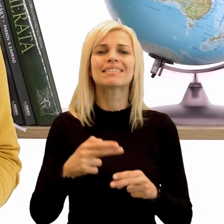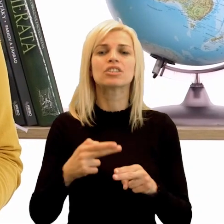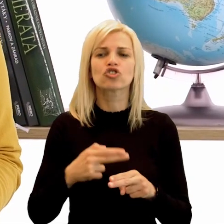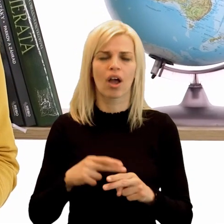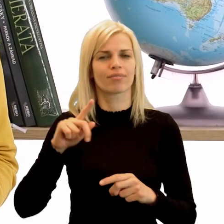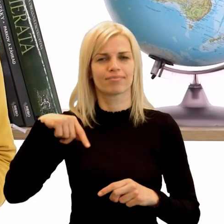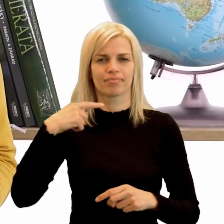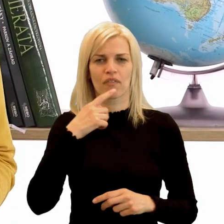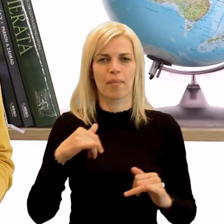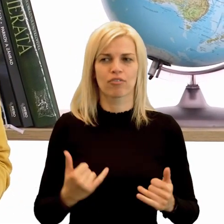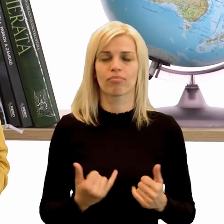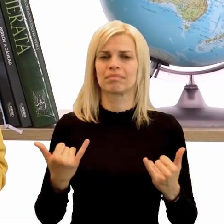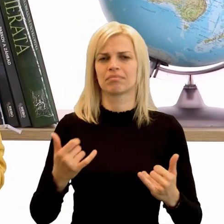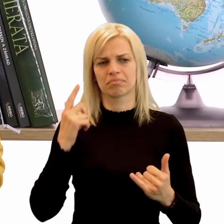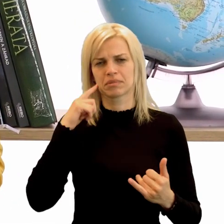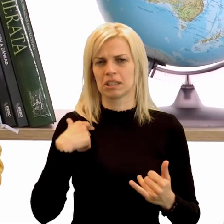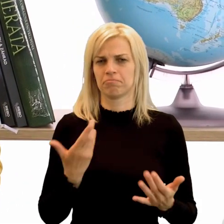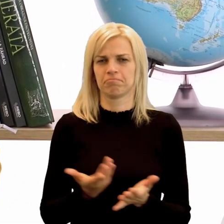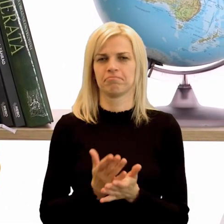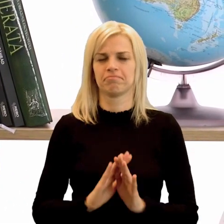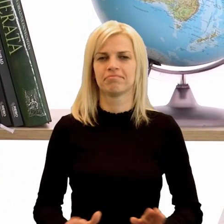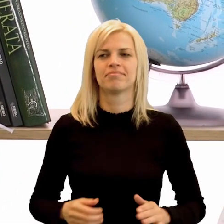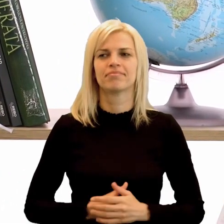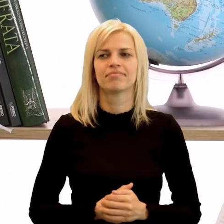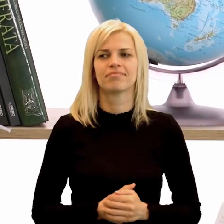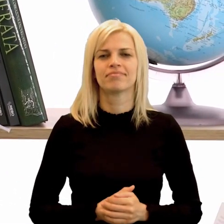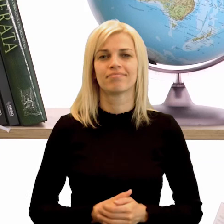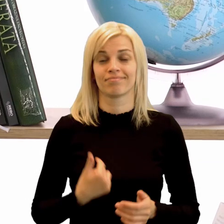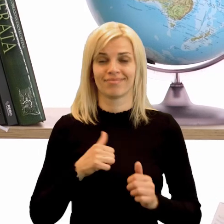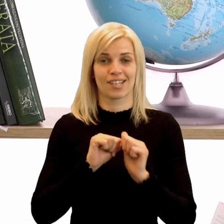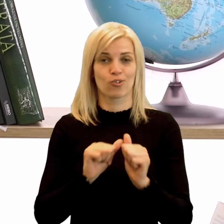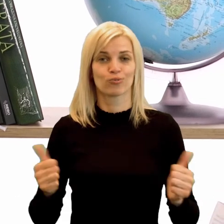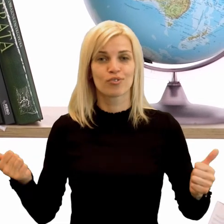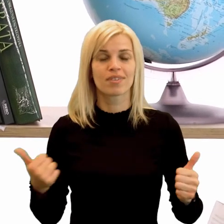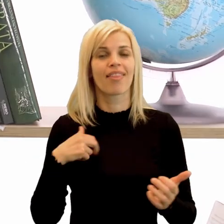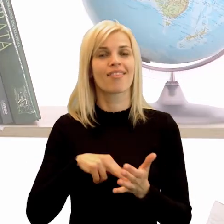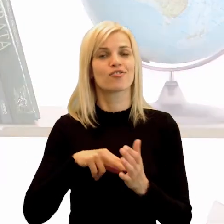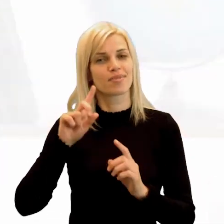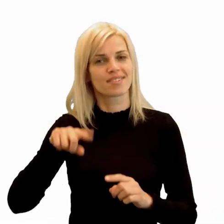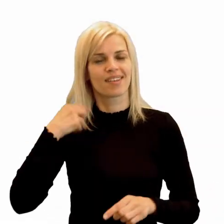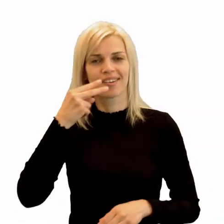Na dnes si myslím, že poznatkou bolo dosť. Rozlučime sa a teším sa, že sa uvidíme na budúce.